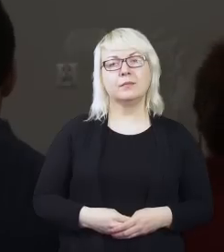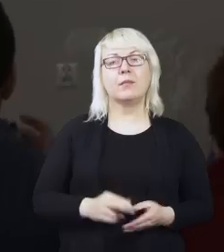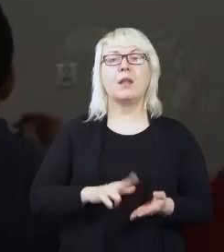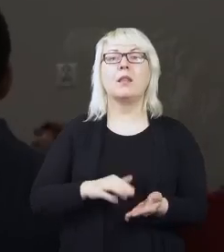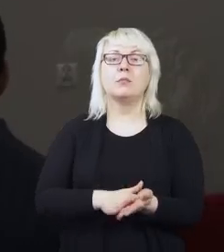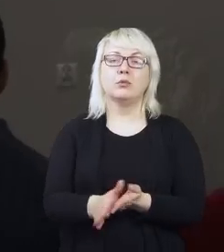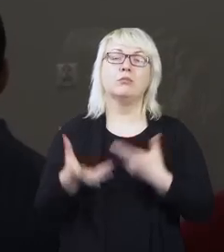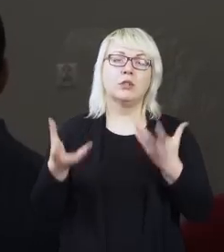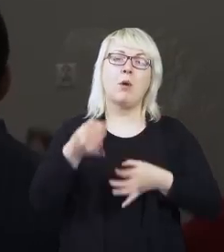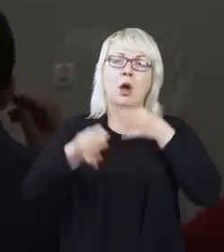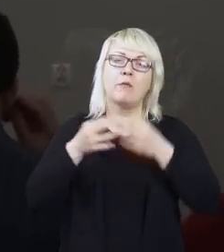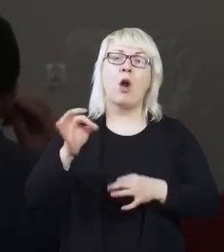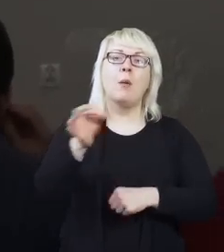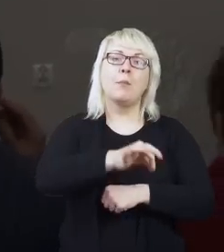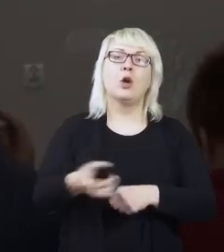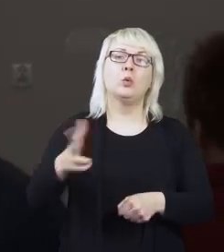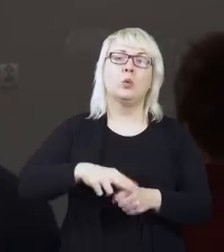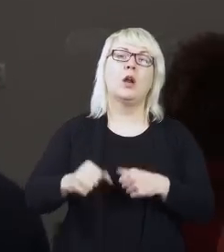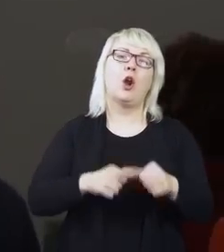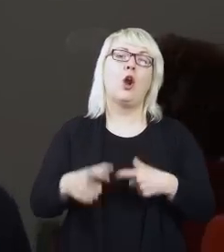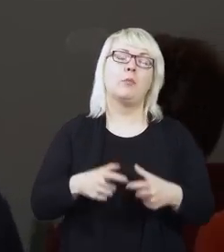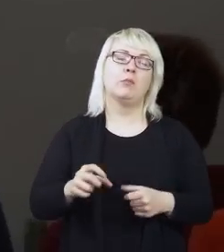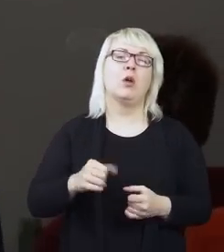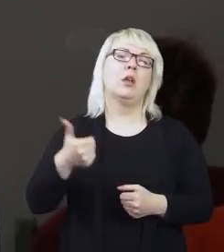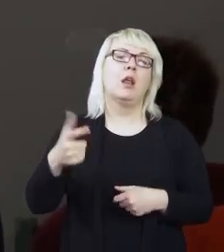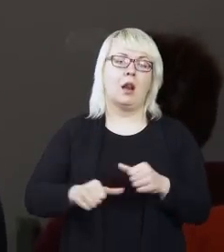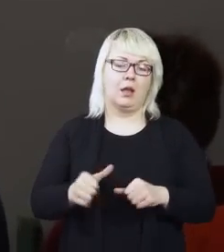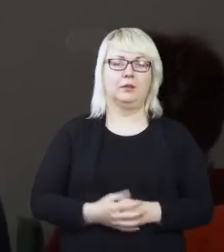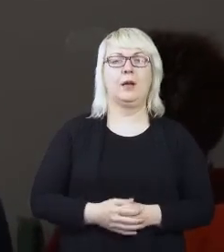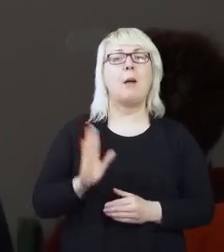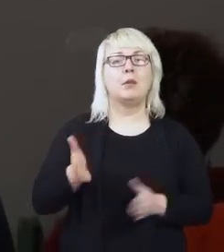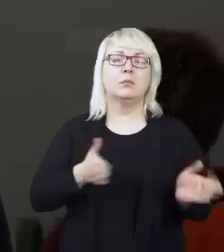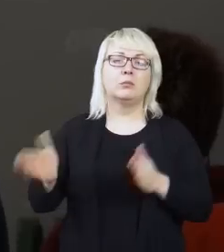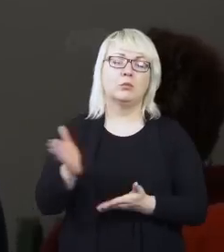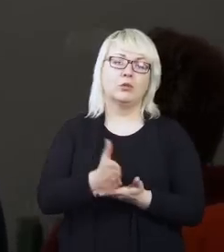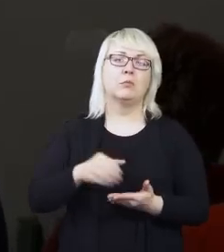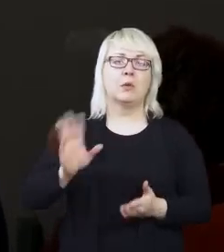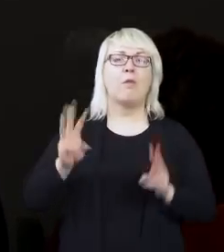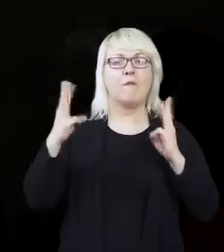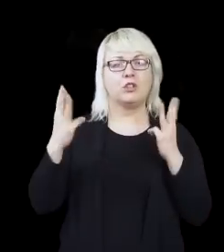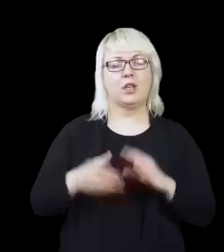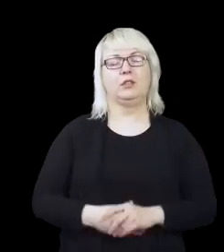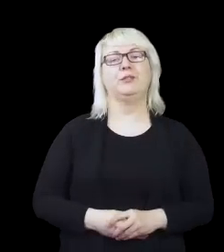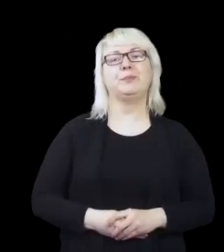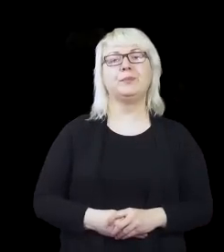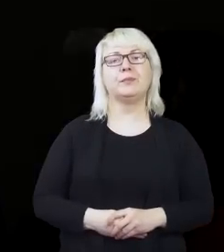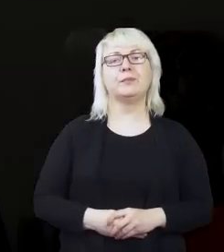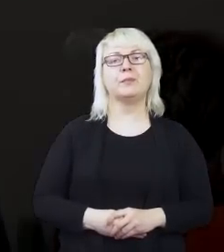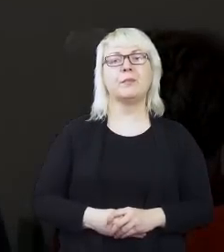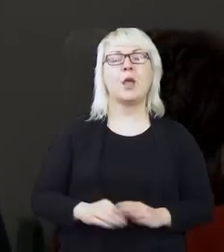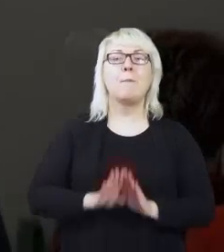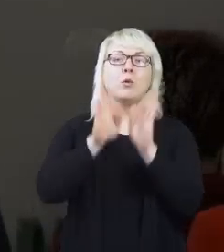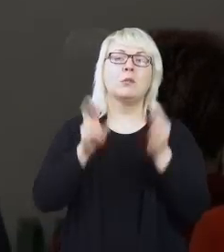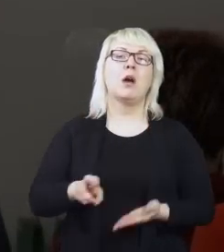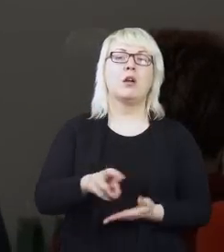Na początek opowiadam o projektach, które realizujemy od kilku lat, a później przejdziemy sobie już do części doszkatowej. Muzeum